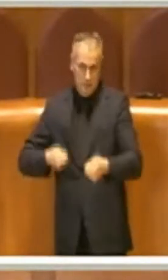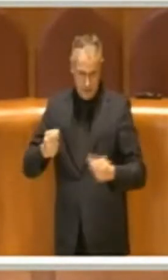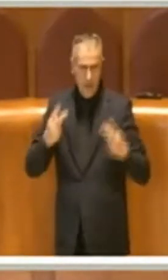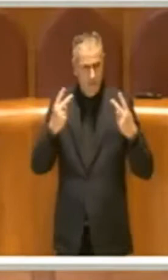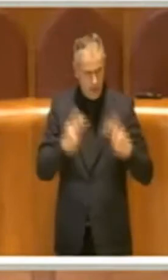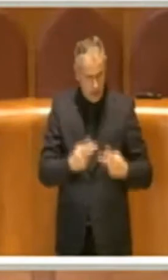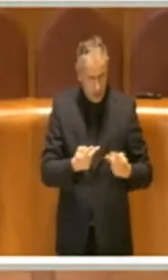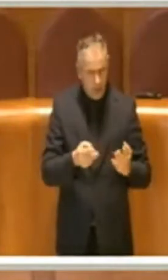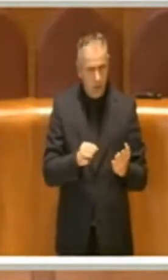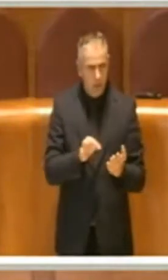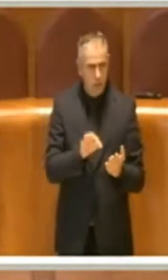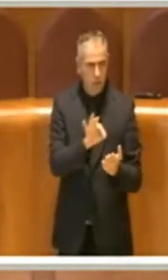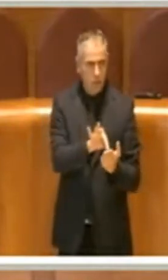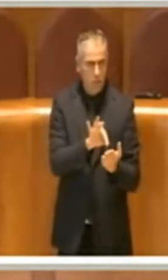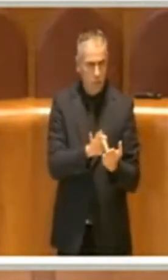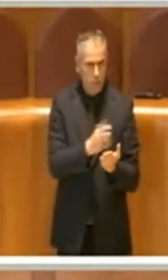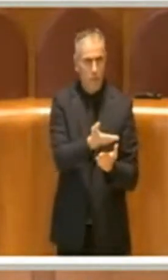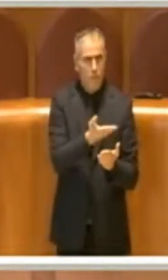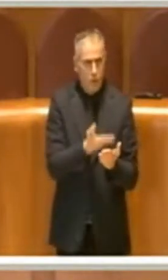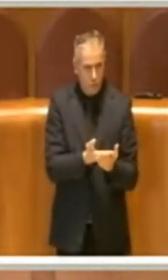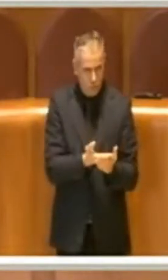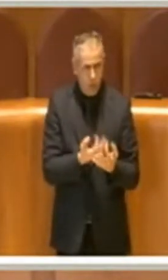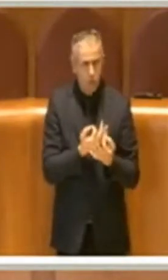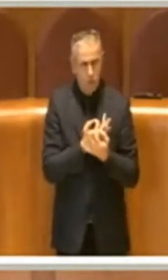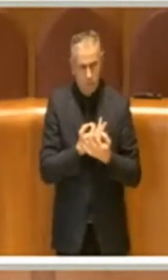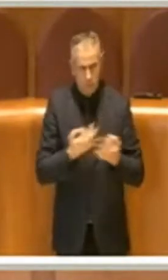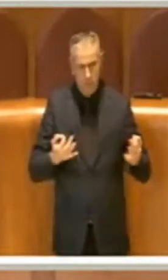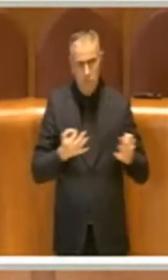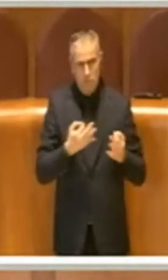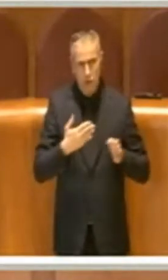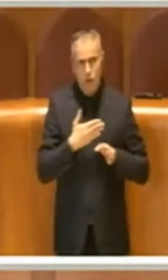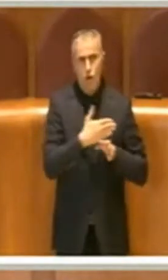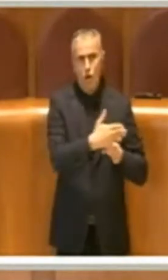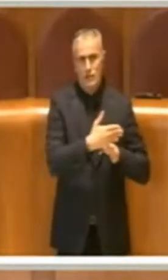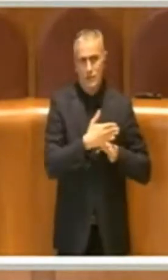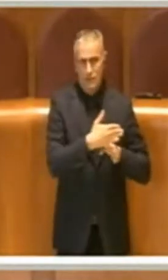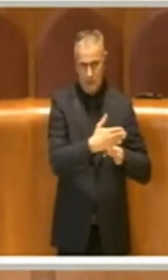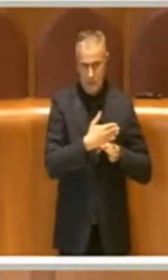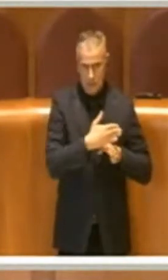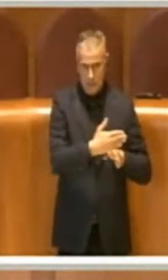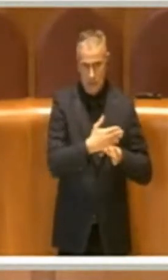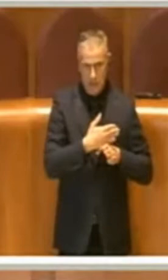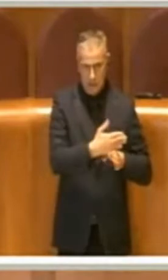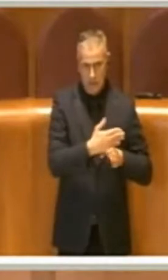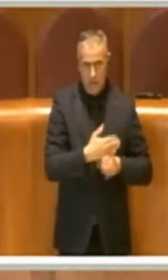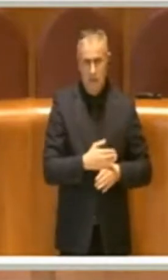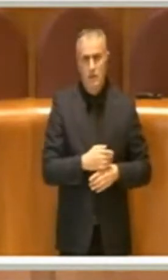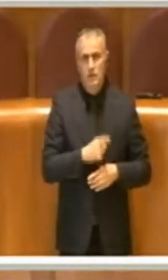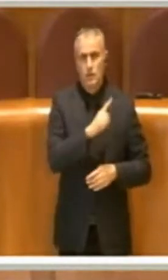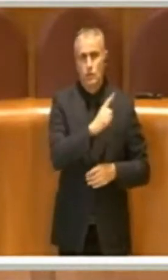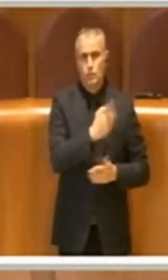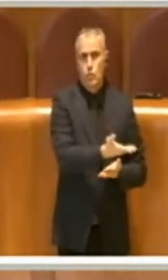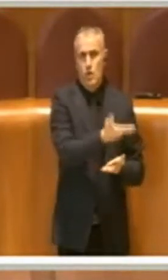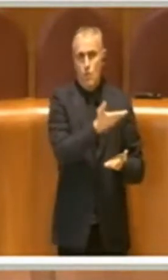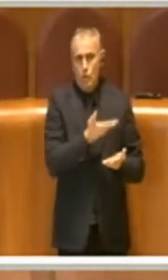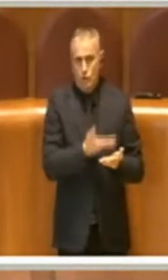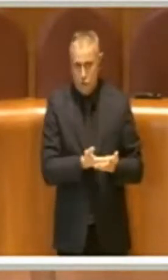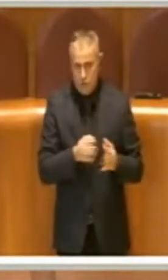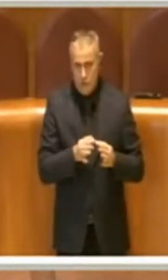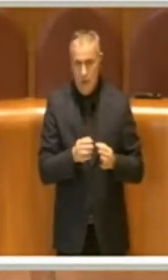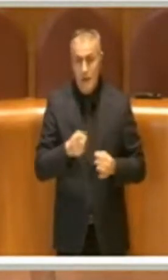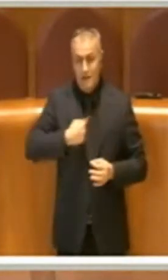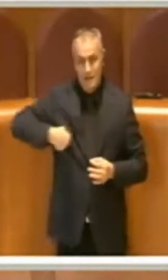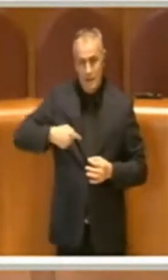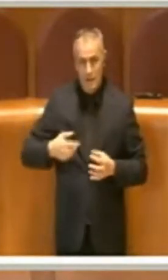assolutamente condivisibile con la mozione del Consigliere Pelonzi. Tuttavia consegno il voto di